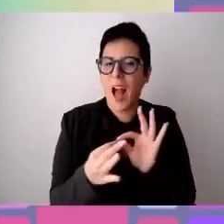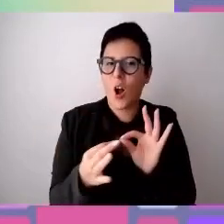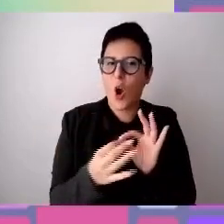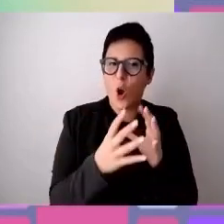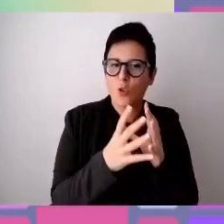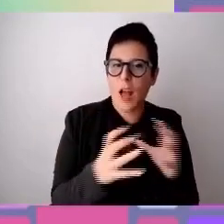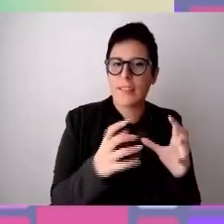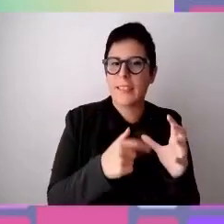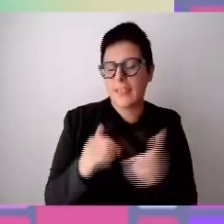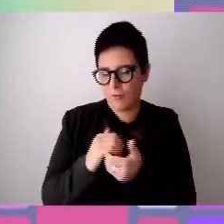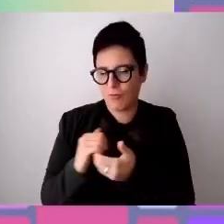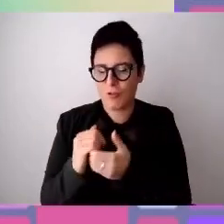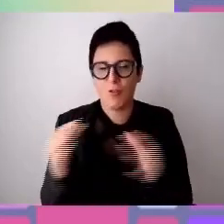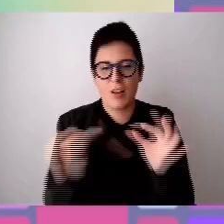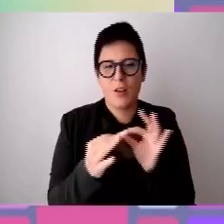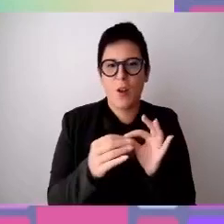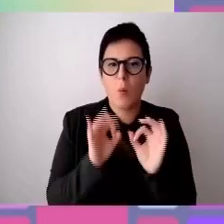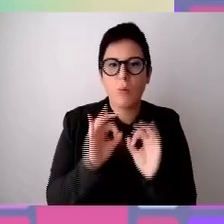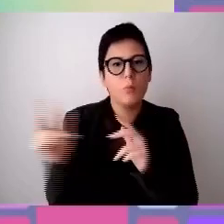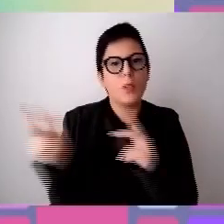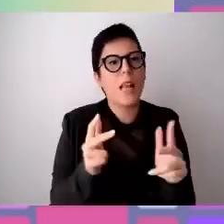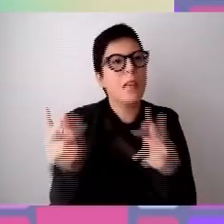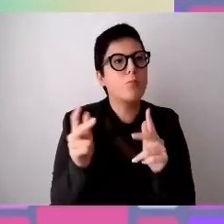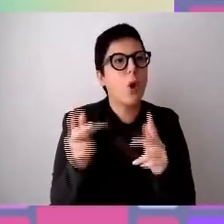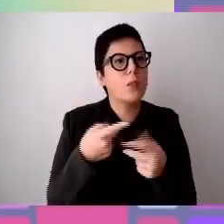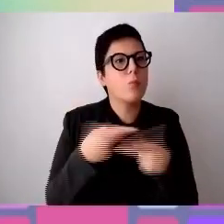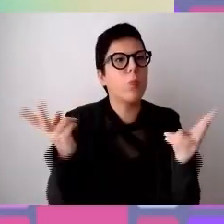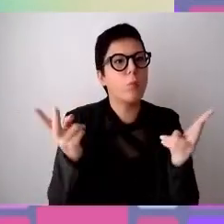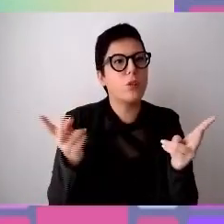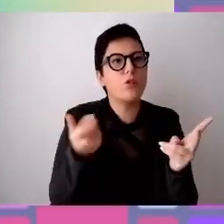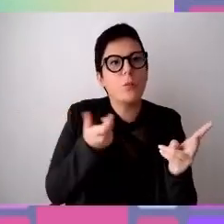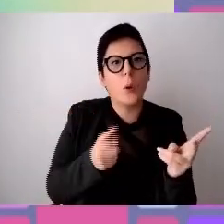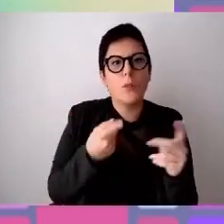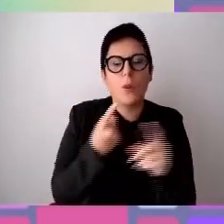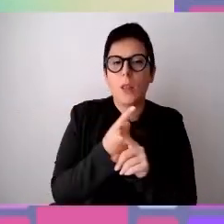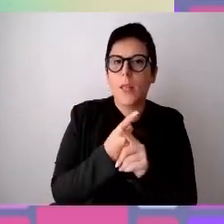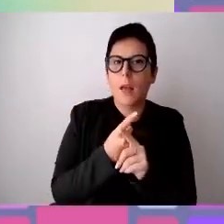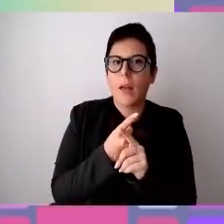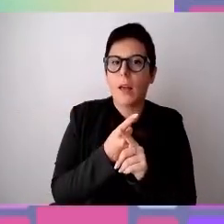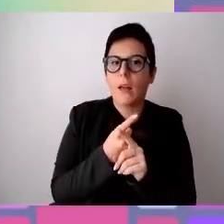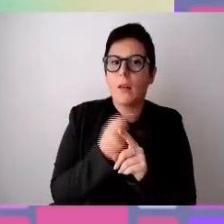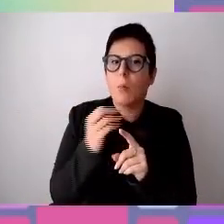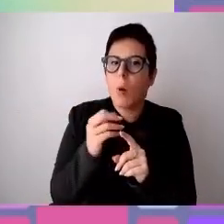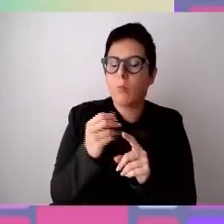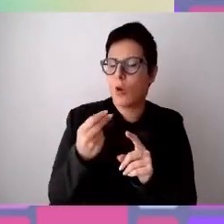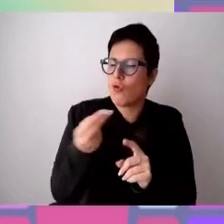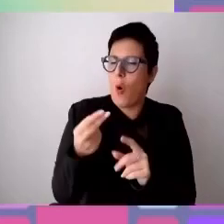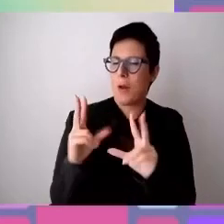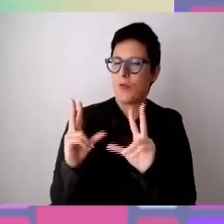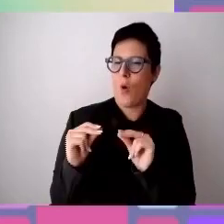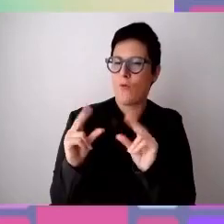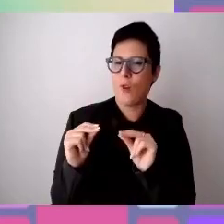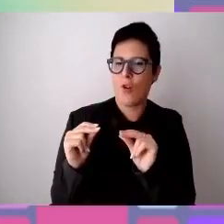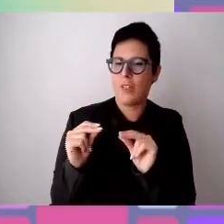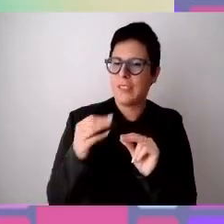'azienda dei trasporti pubblici per far adottare l'alias, quindi il nome